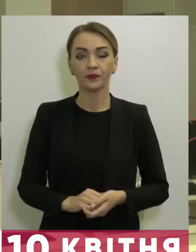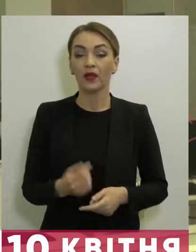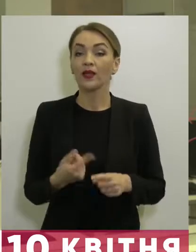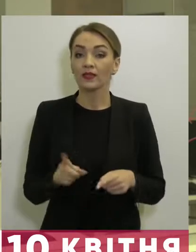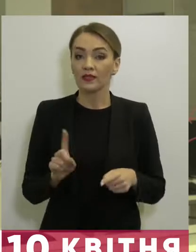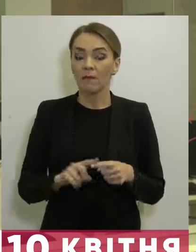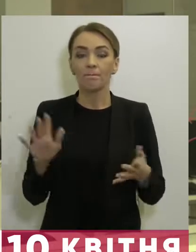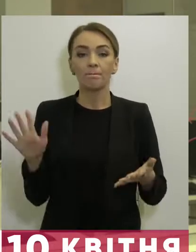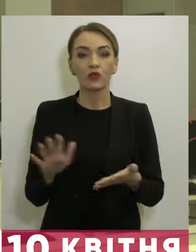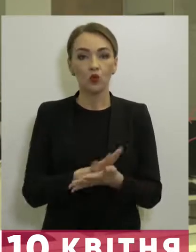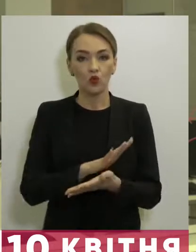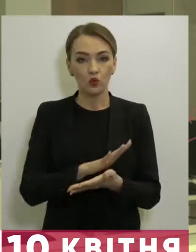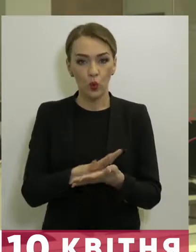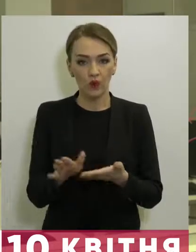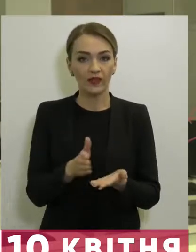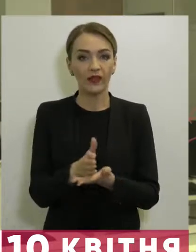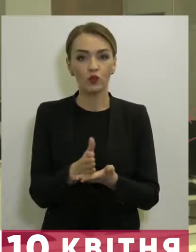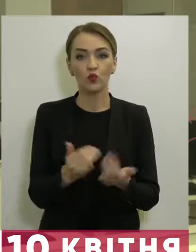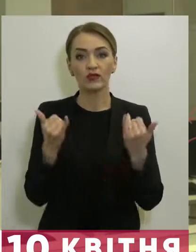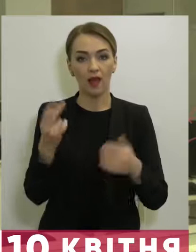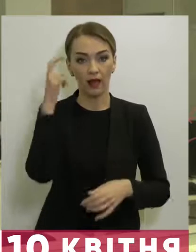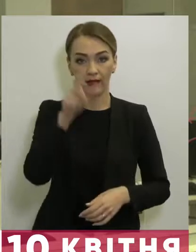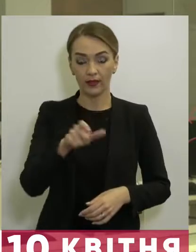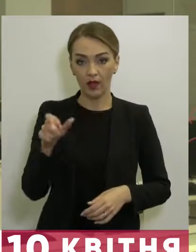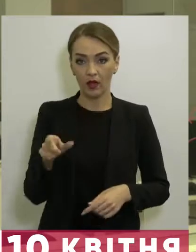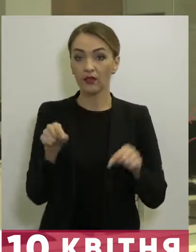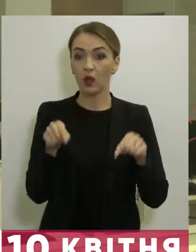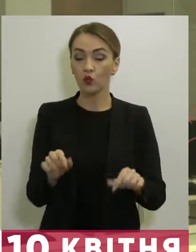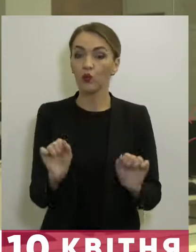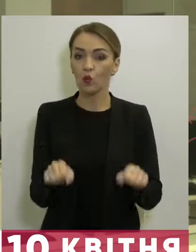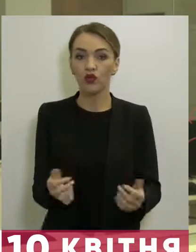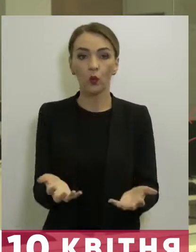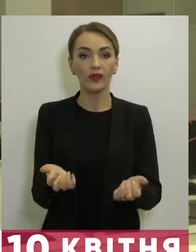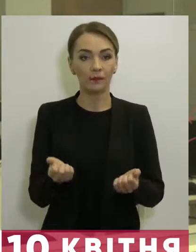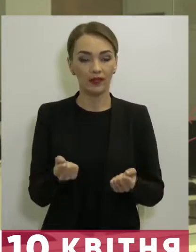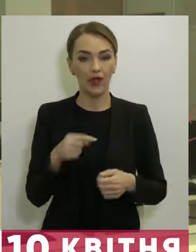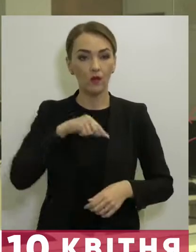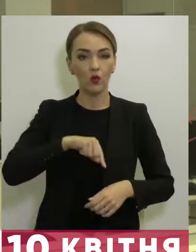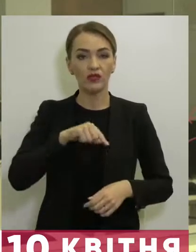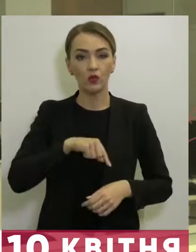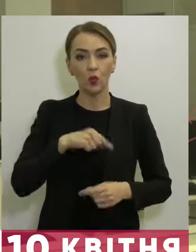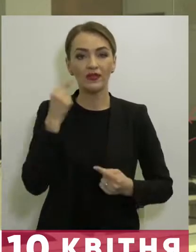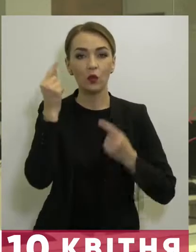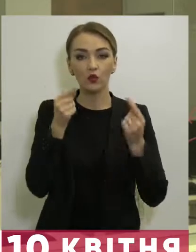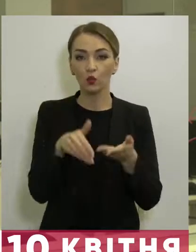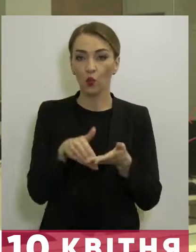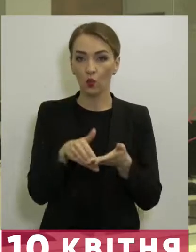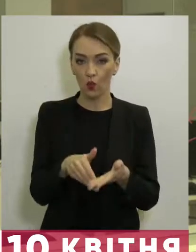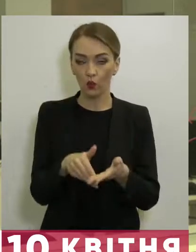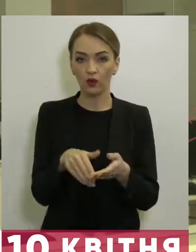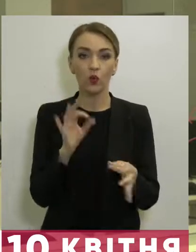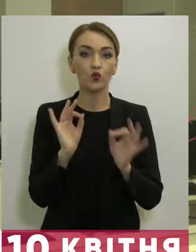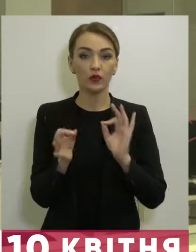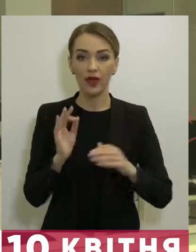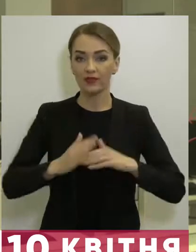Це безкоштовний ресурс для Кіян. На ньому можна отримати емоційно-психологічну допомогу та